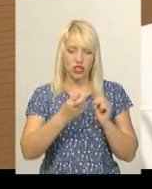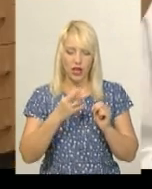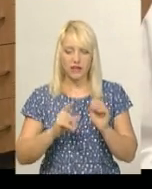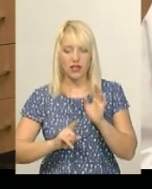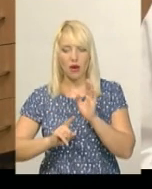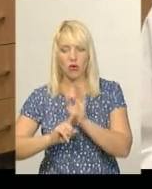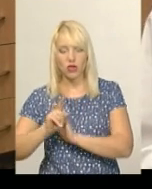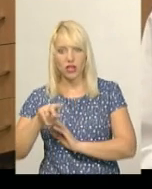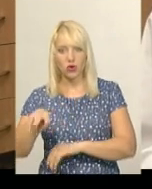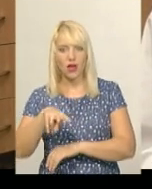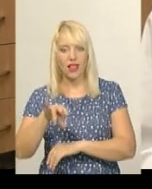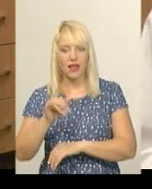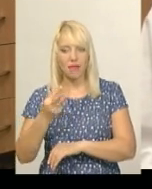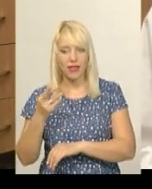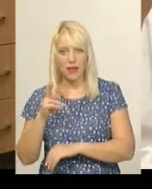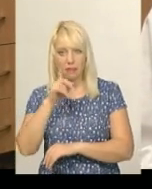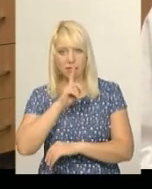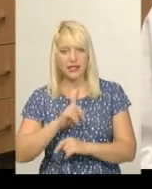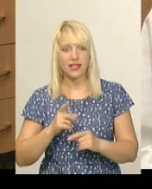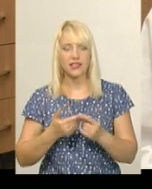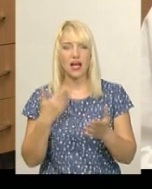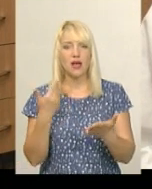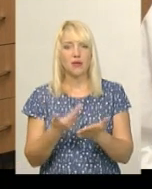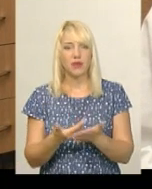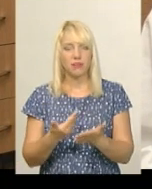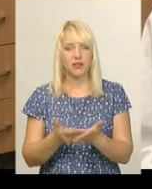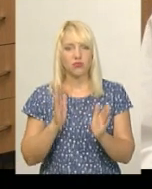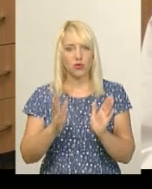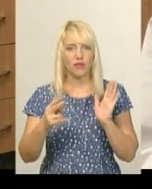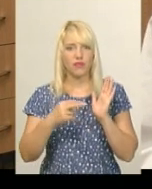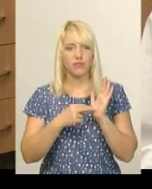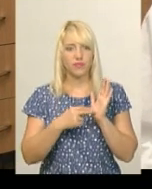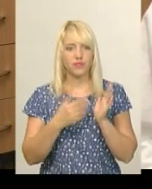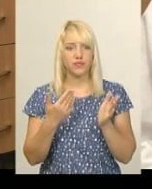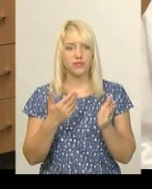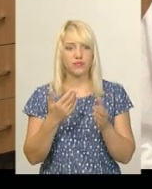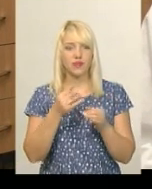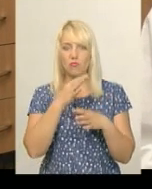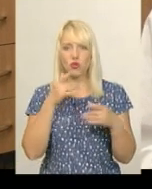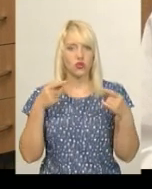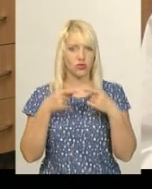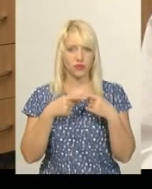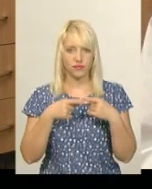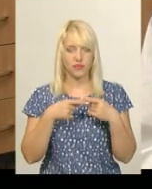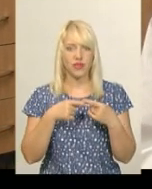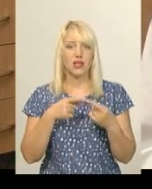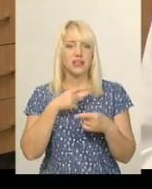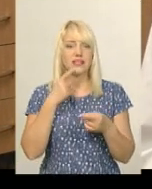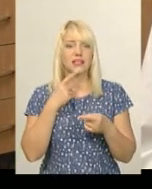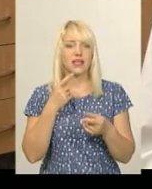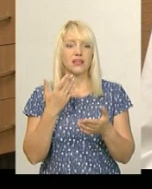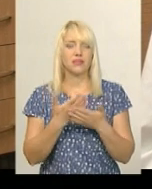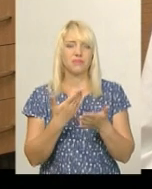місяця. Орієнтовна вартість вакцини складатиме. Ми не можемо остаточно сказати. Я